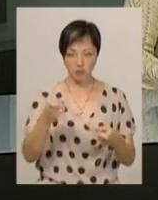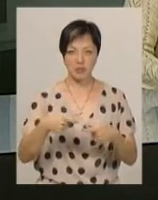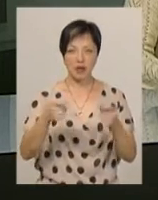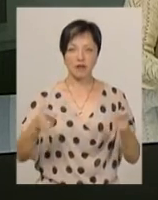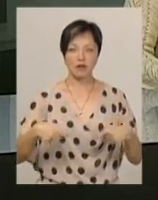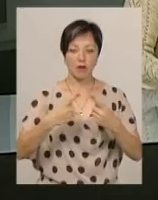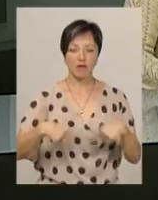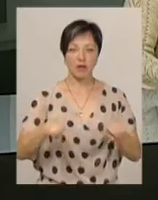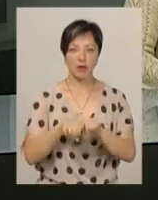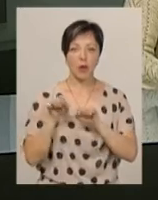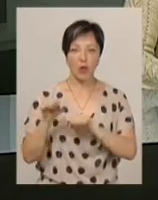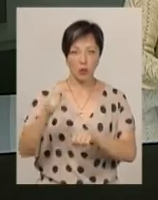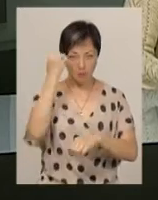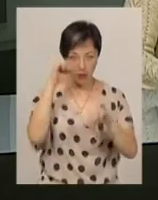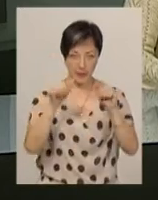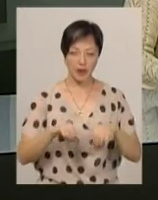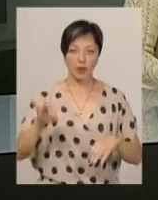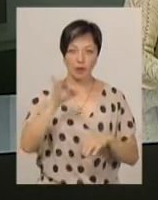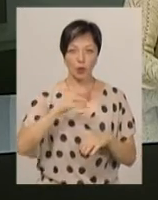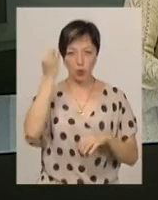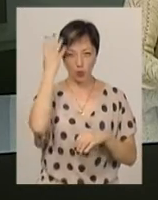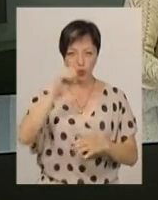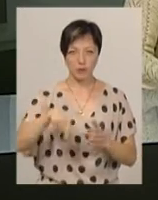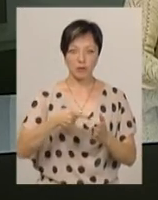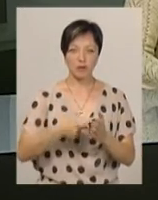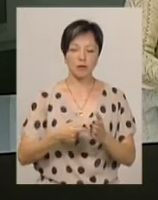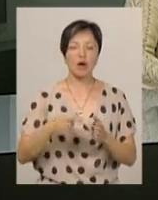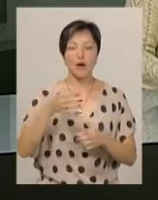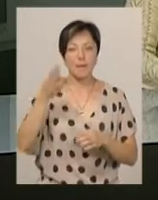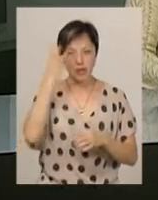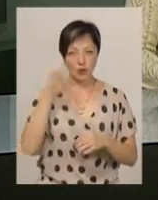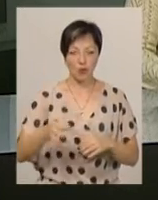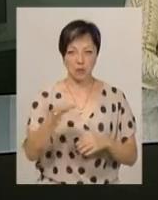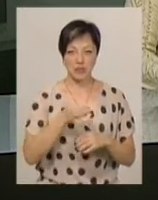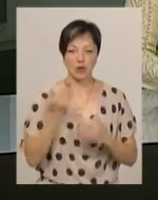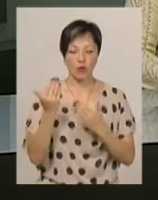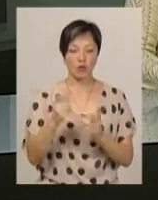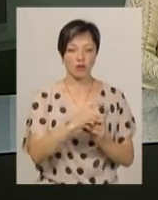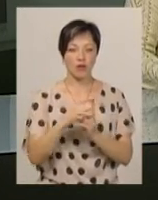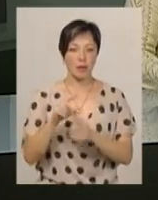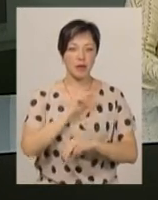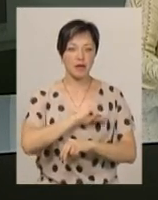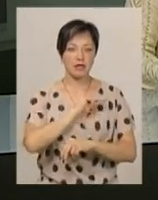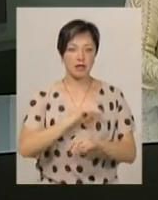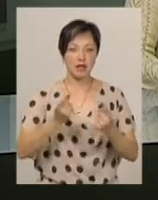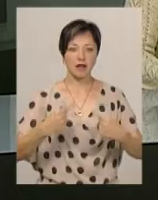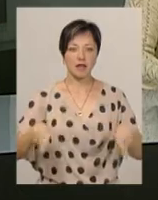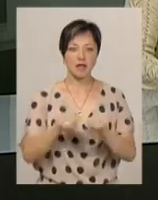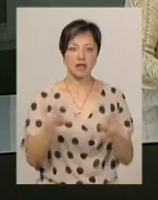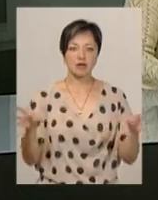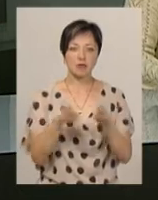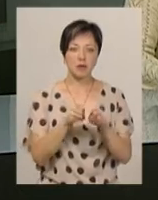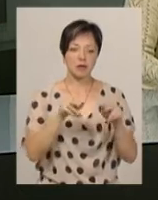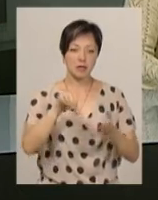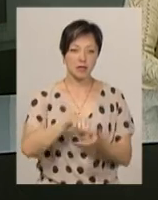завідувач відділу охорони пам'яток історії та культури Хмельницької області Сергій Шпаковський. За його словами, працівники відділу співня з